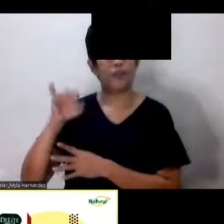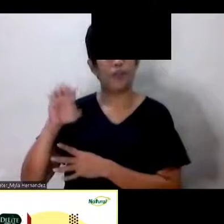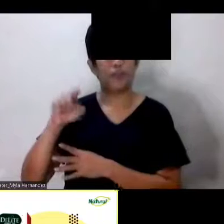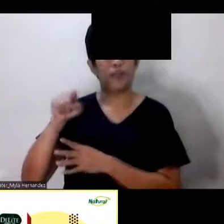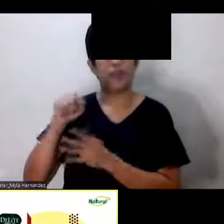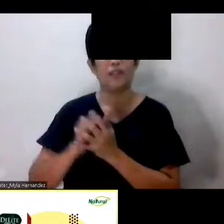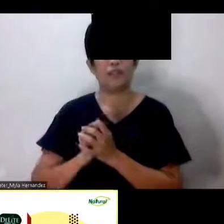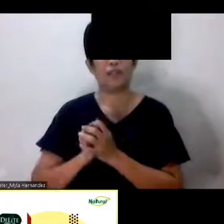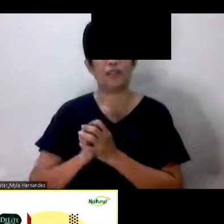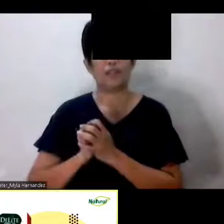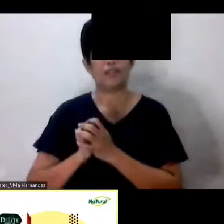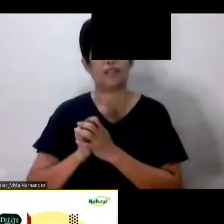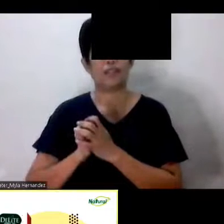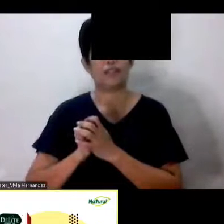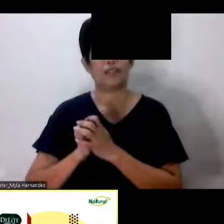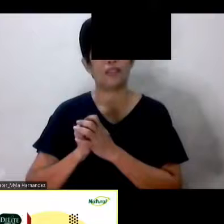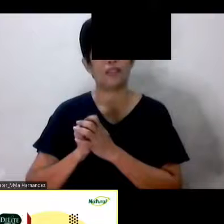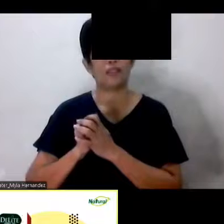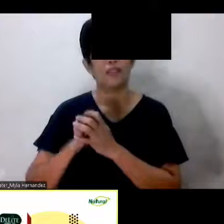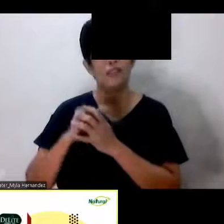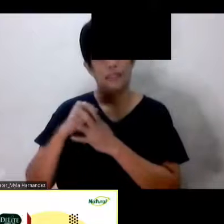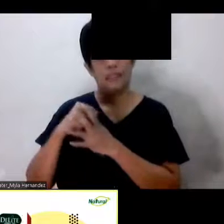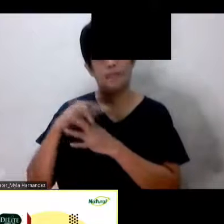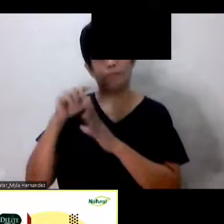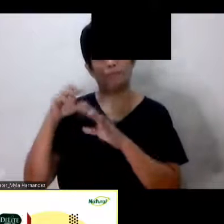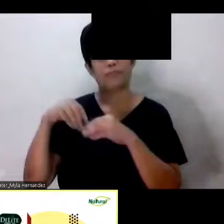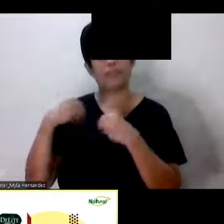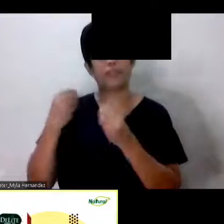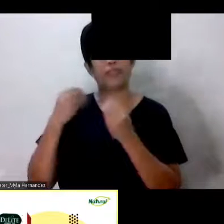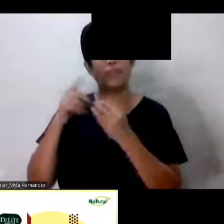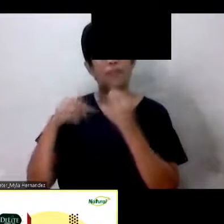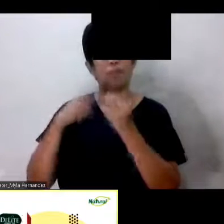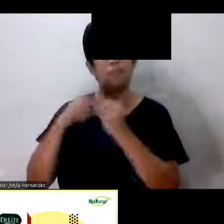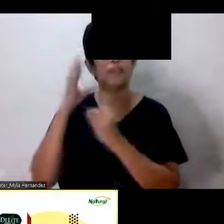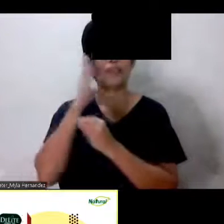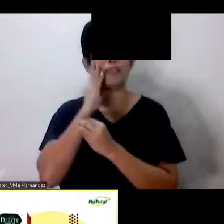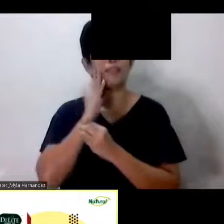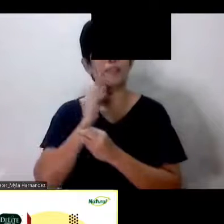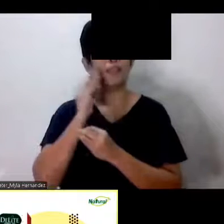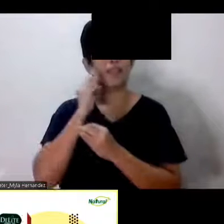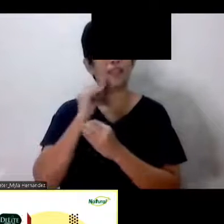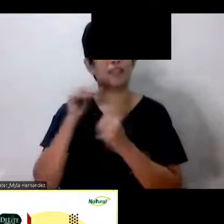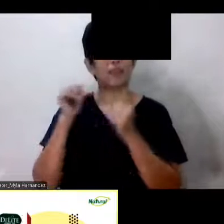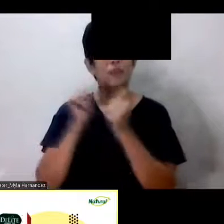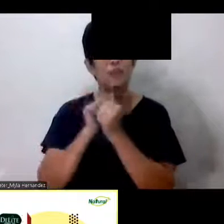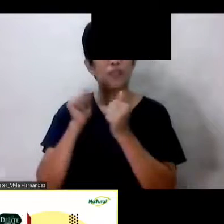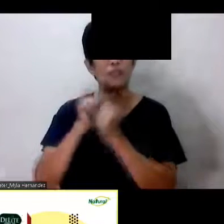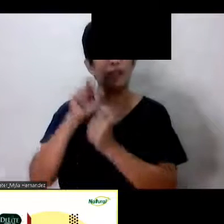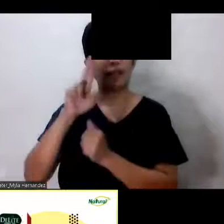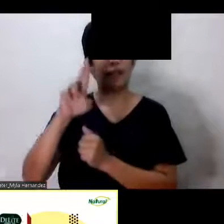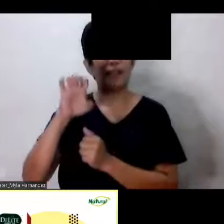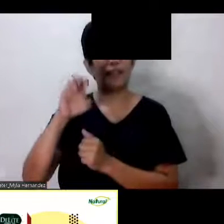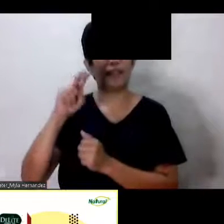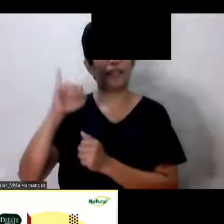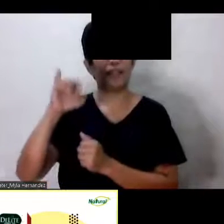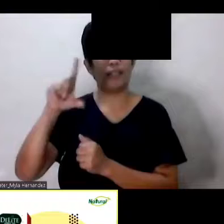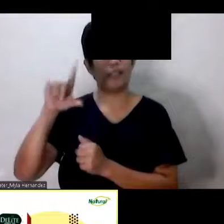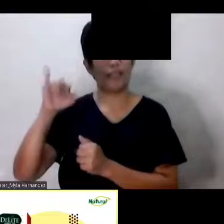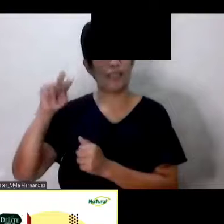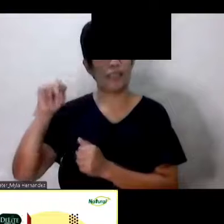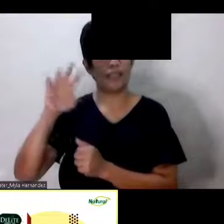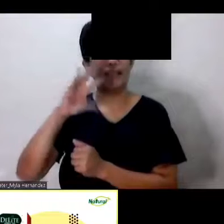video testimonial tungkol sa kanyang karanasan Okay with Renoline and turmeric plus